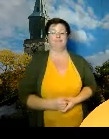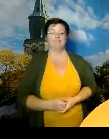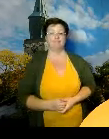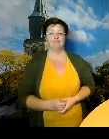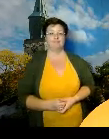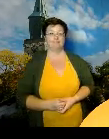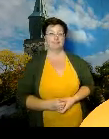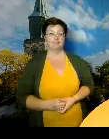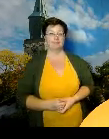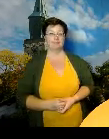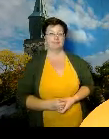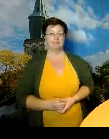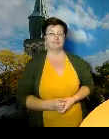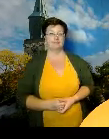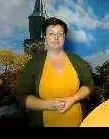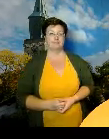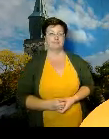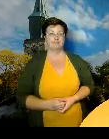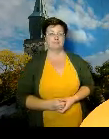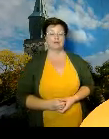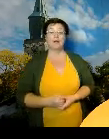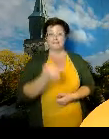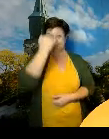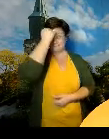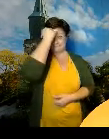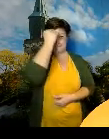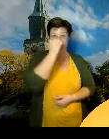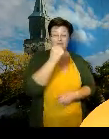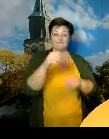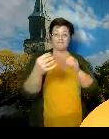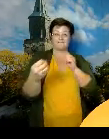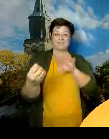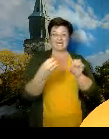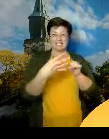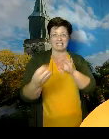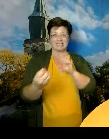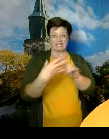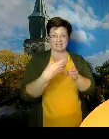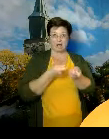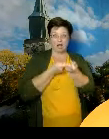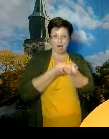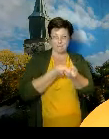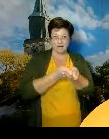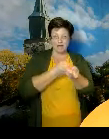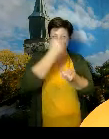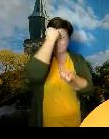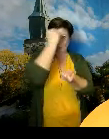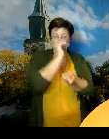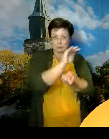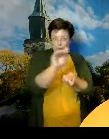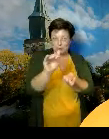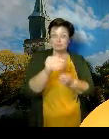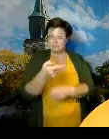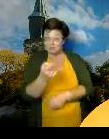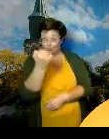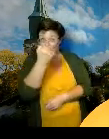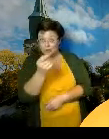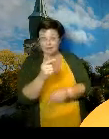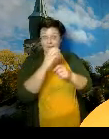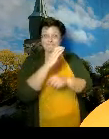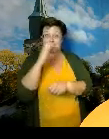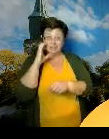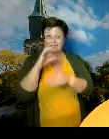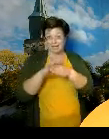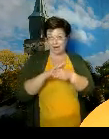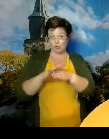Eli meillä on myöskin sitten tämä muistutus viestintäkampanja, että muistathan käyttää maskia. Ja tosiaan se maski ei